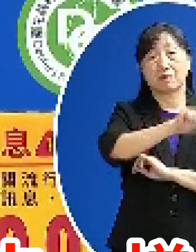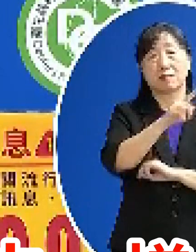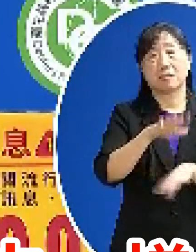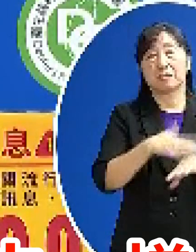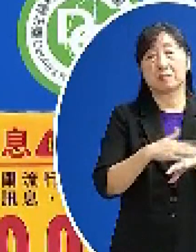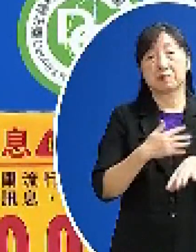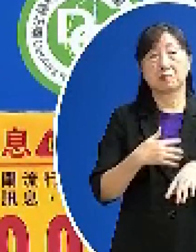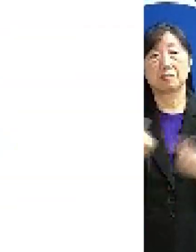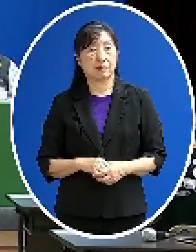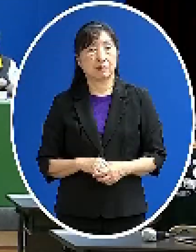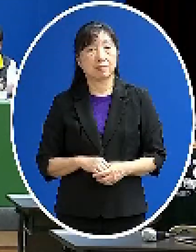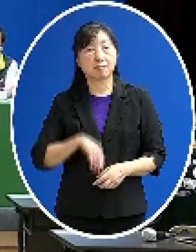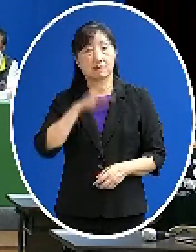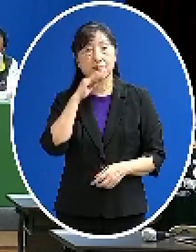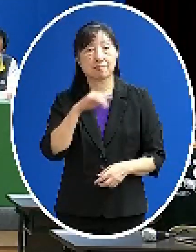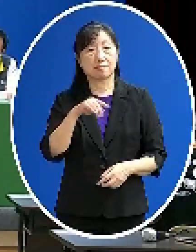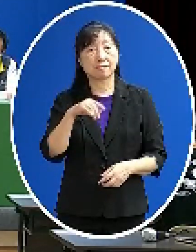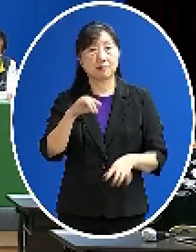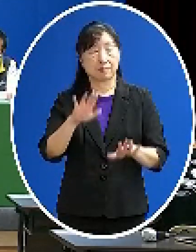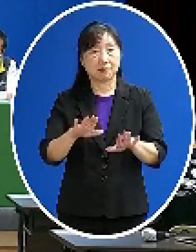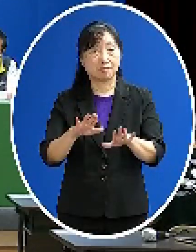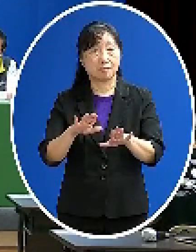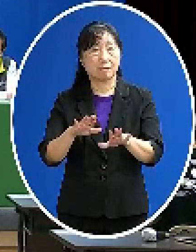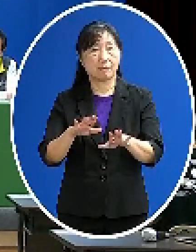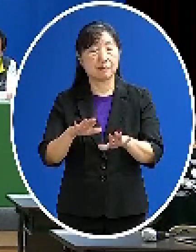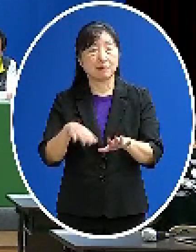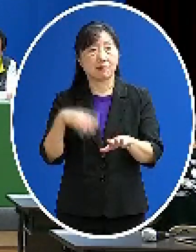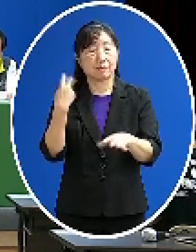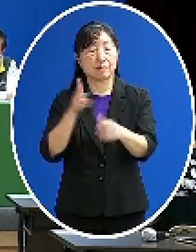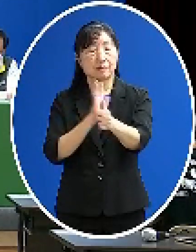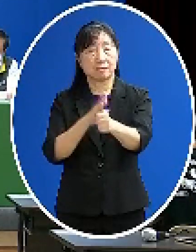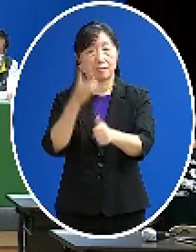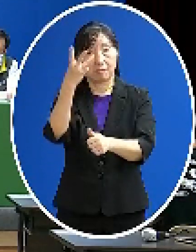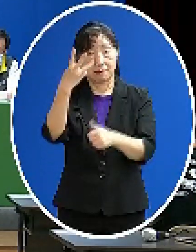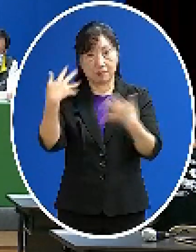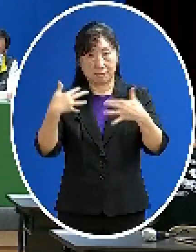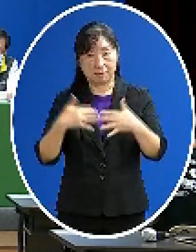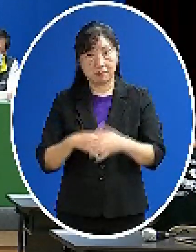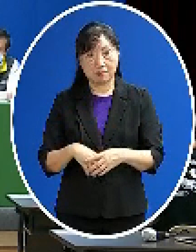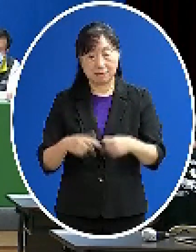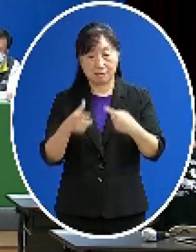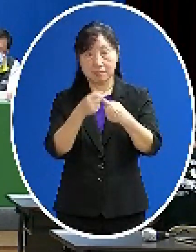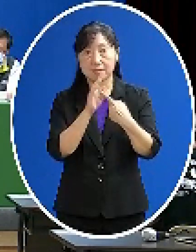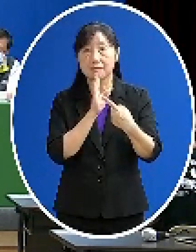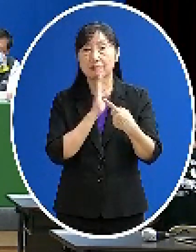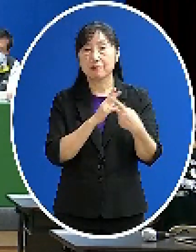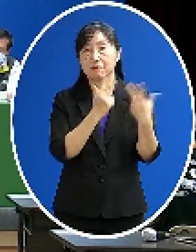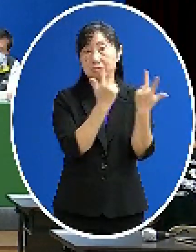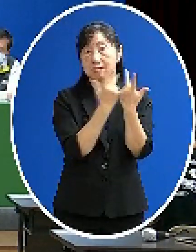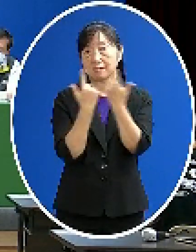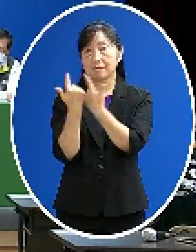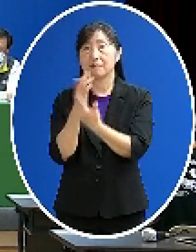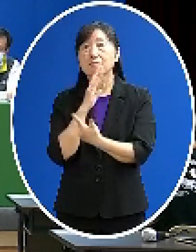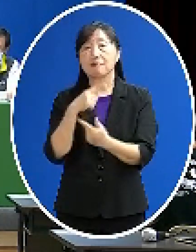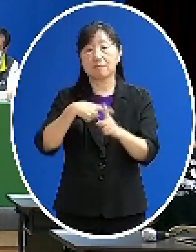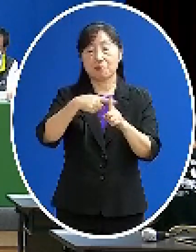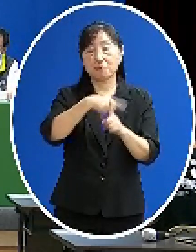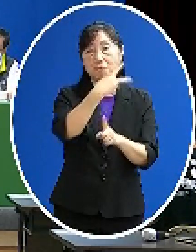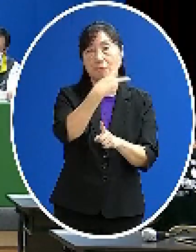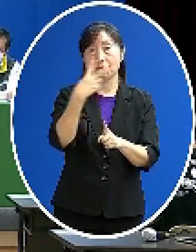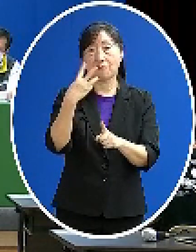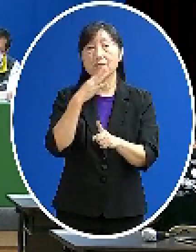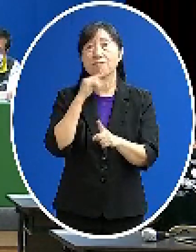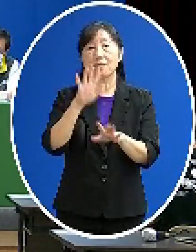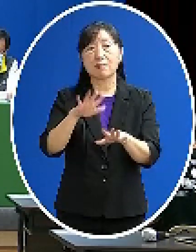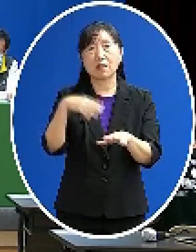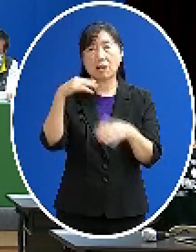萬華區一樣指揮官好 黑豪健康 三個問題 請問 主要是現在因為雙北是三級 然後其他縣市